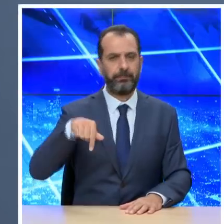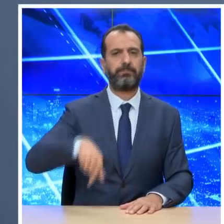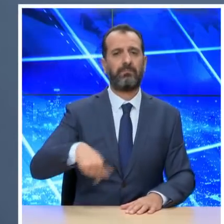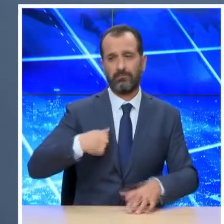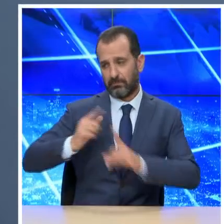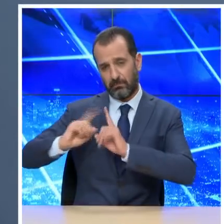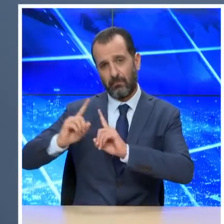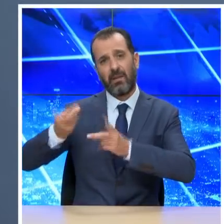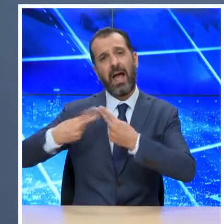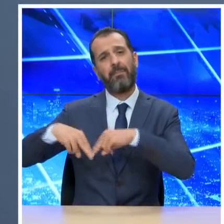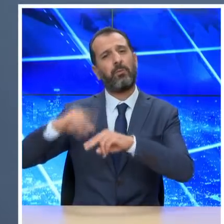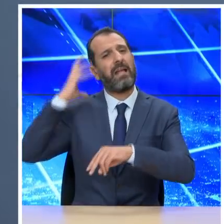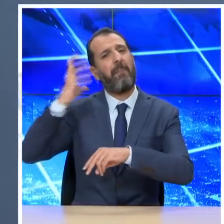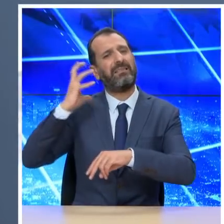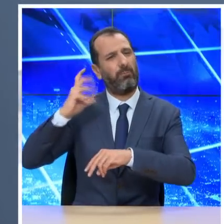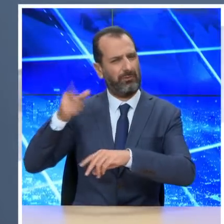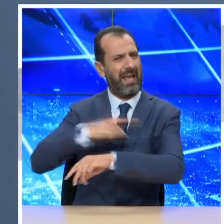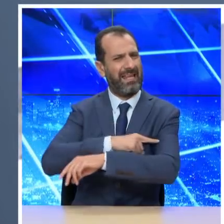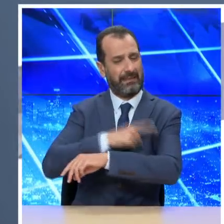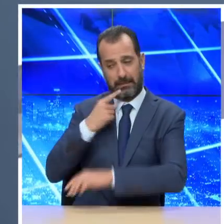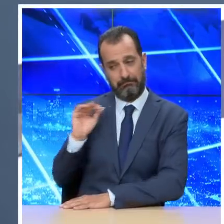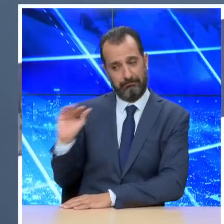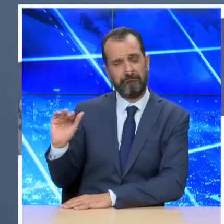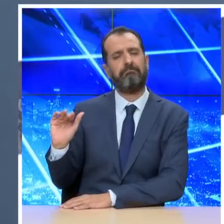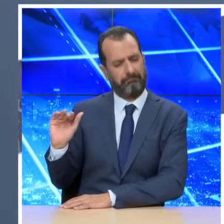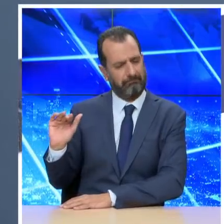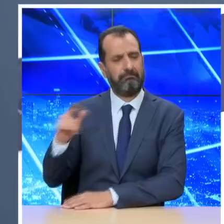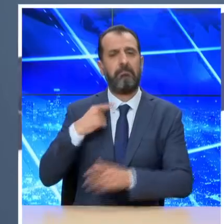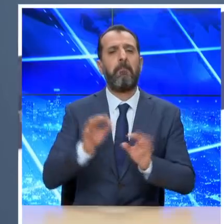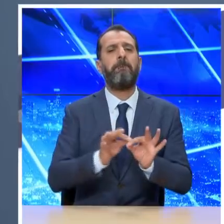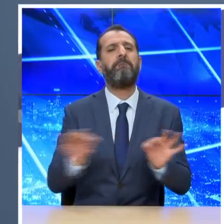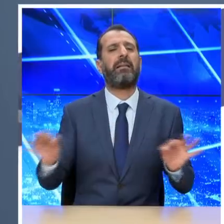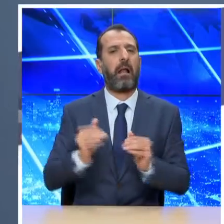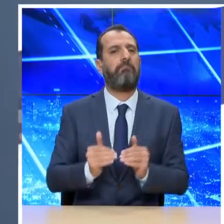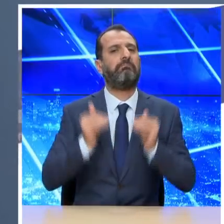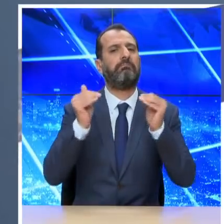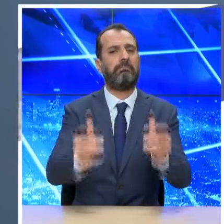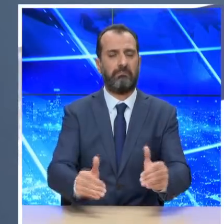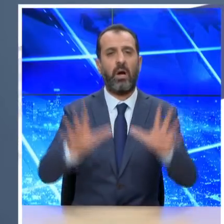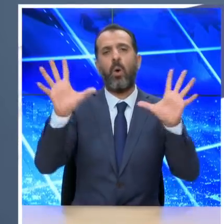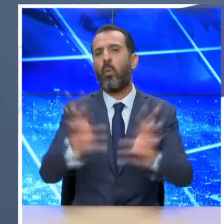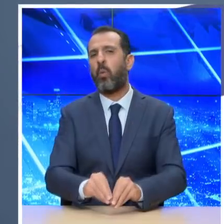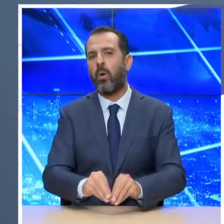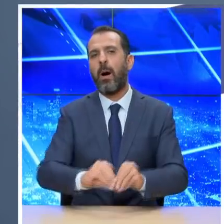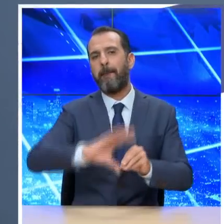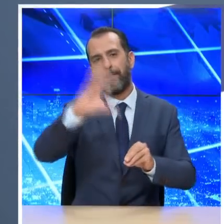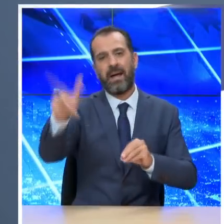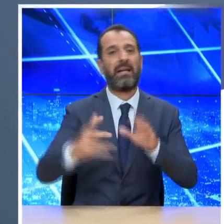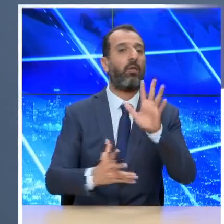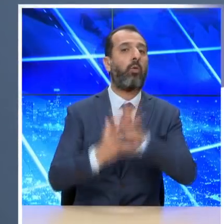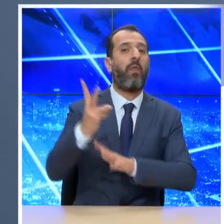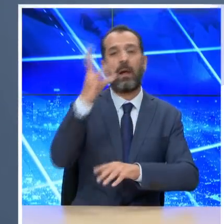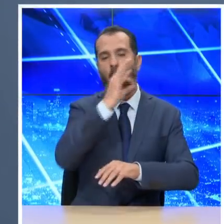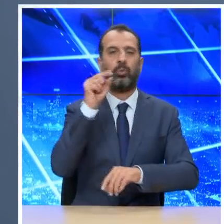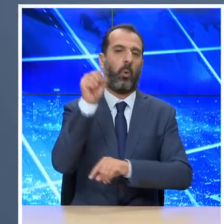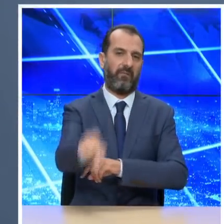με την Επιτροπή των Εμπειρογνωμών αποφασίστηκε και η παράταση των μέτρων για την αντιμετώπιση της διασποράς του κορονοϊού μέχρι τις 12 Οκτωβρίου.